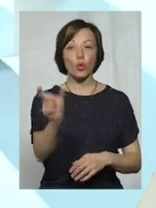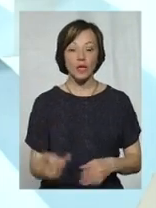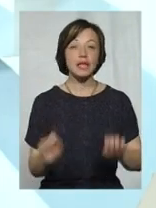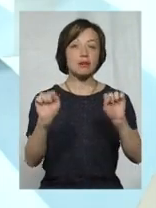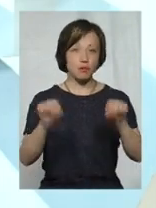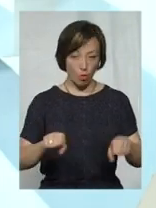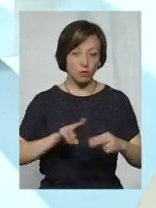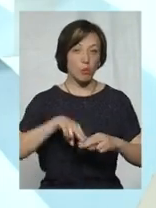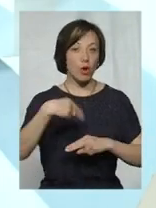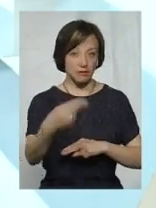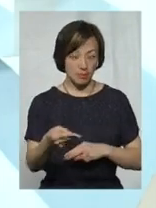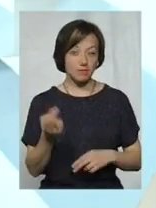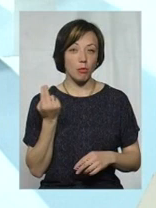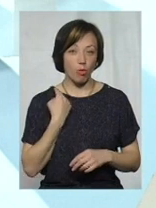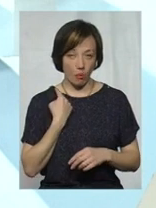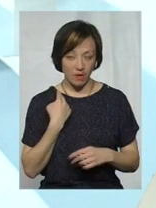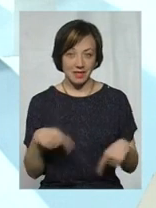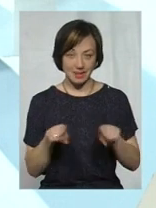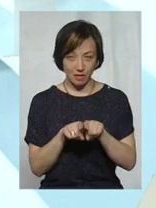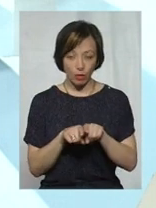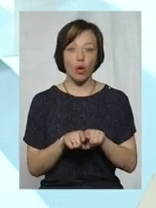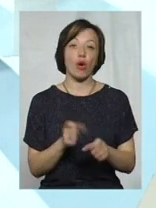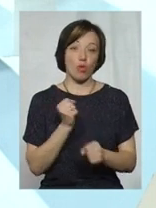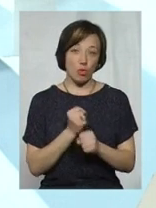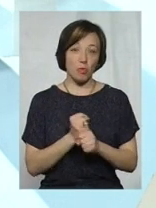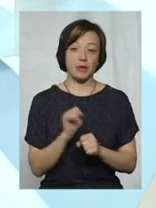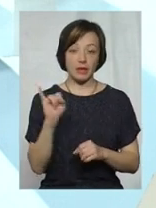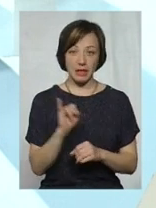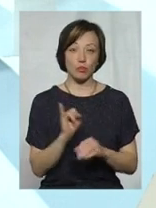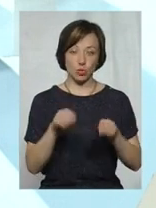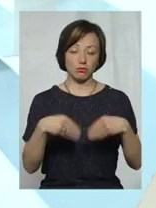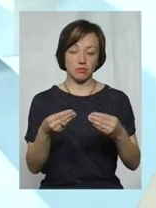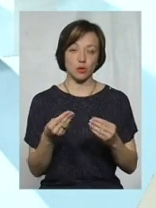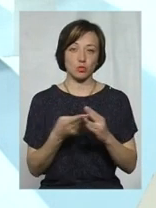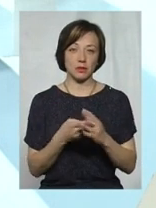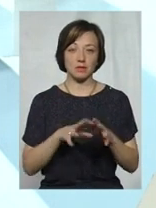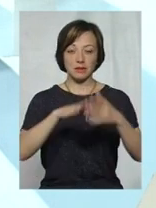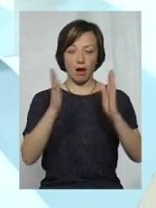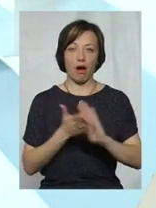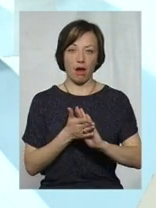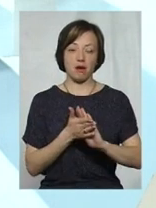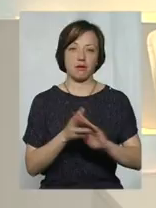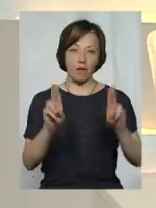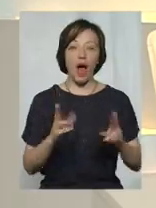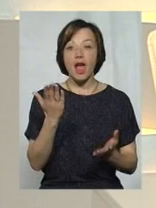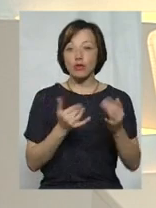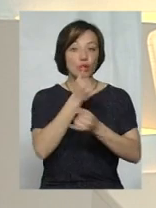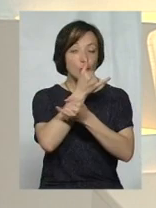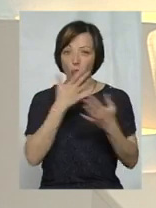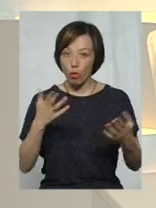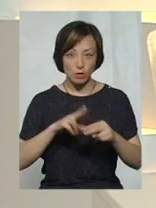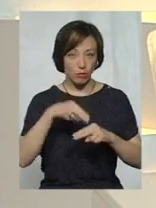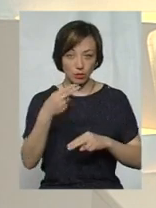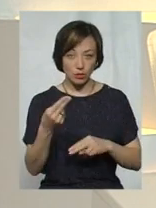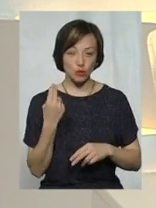змозі погасити таку заборгованість, вона це робить і, відповідно, буде призначена її субсидія на загальних підставах. Якщо не може, от так,